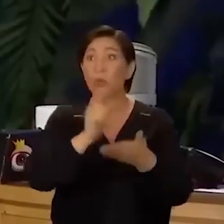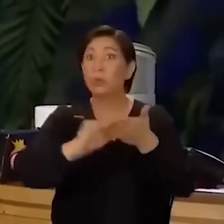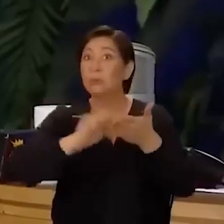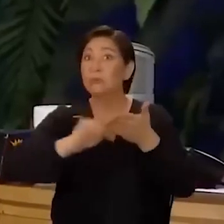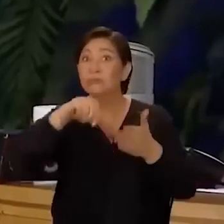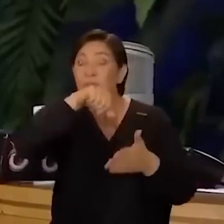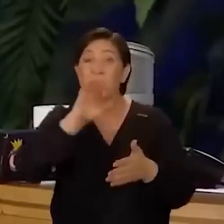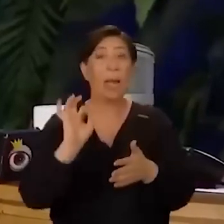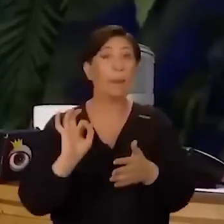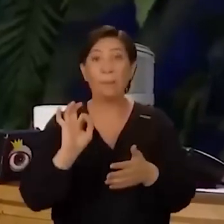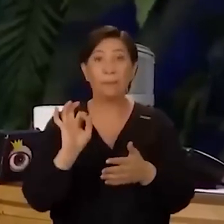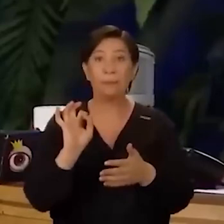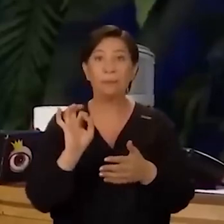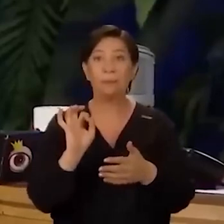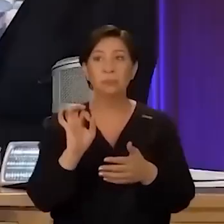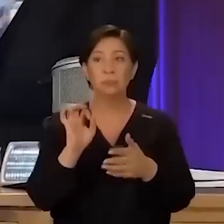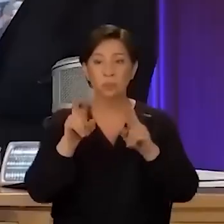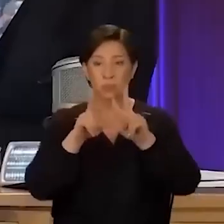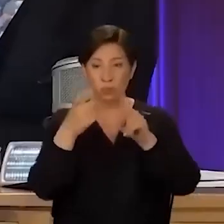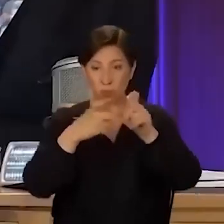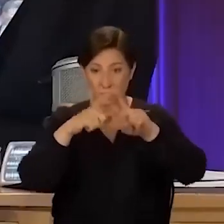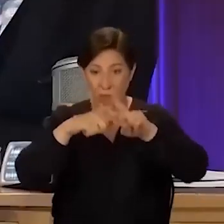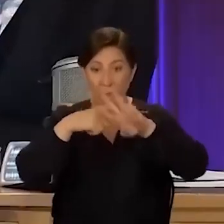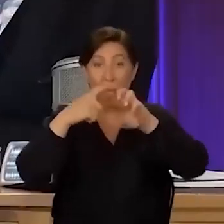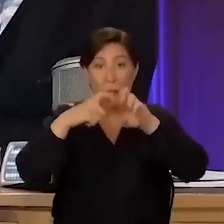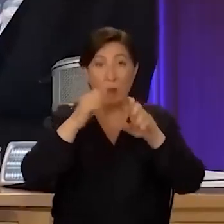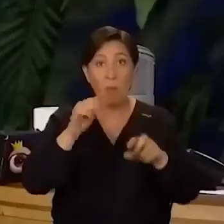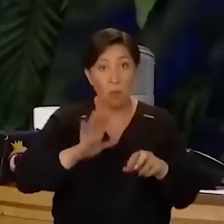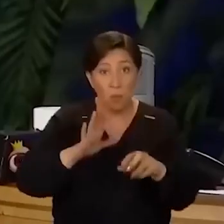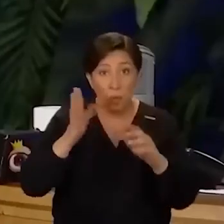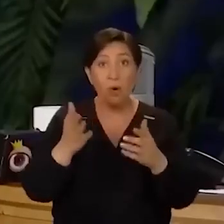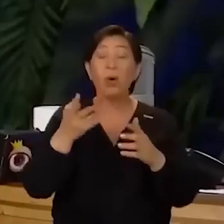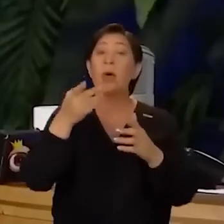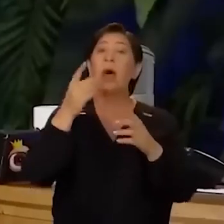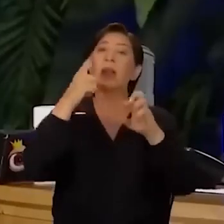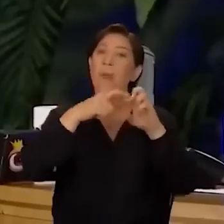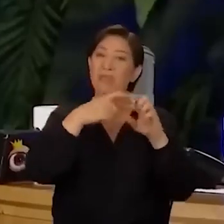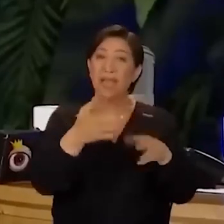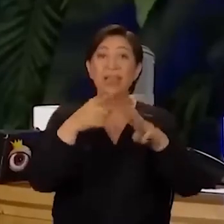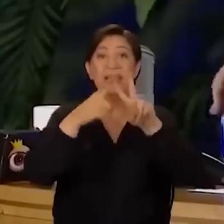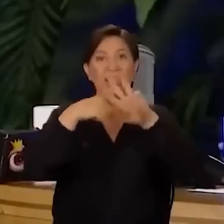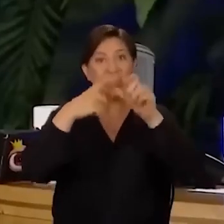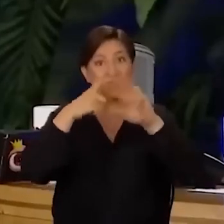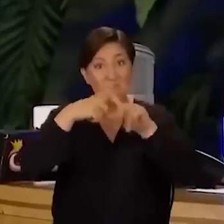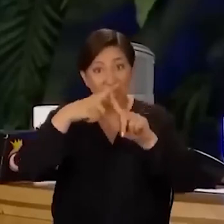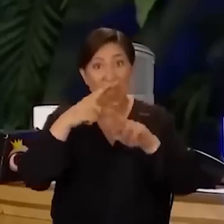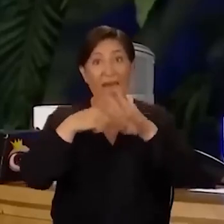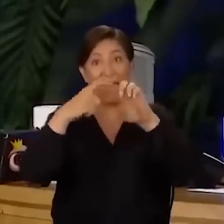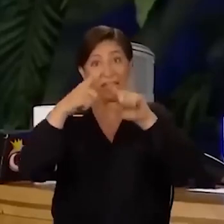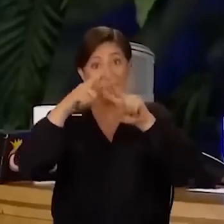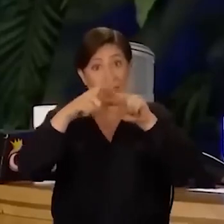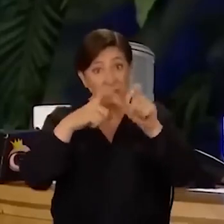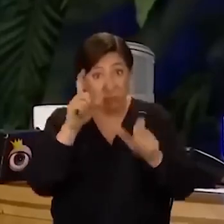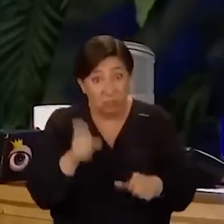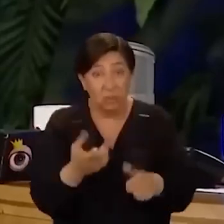yazmış, hangi Ozan? Musa Eroğlu mu, rahmetli Neşet Ertaş mı vesaire? Bana bunu